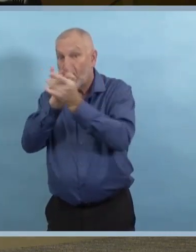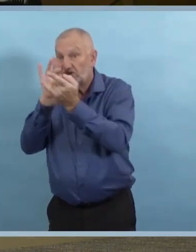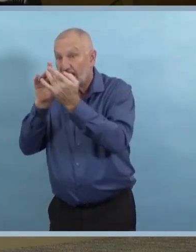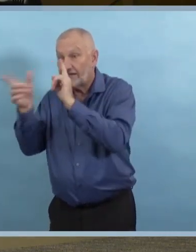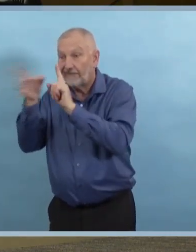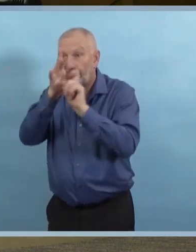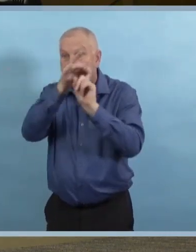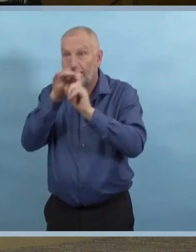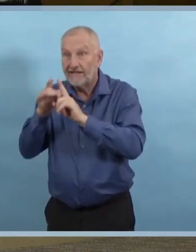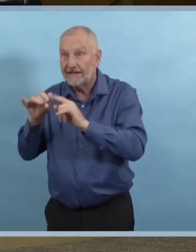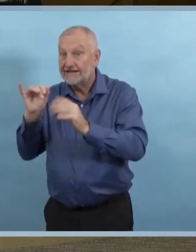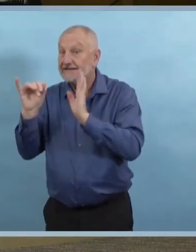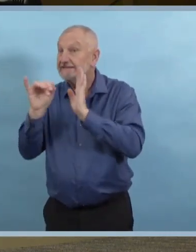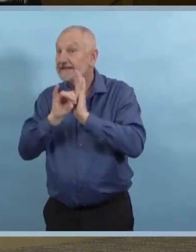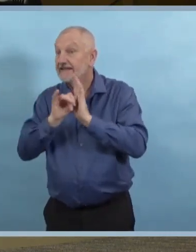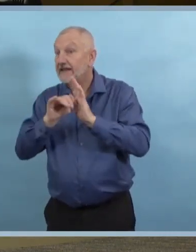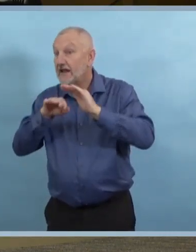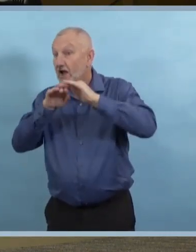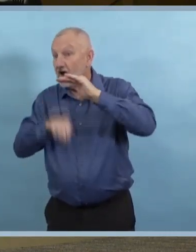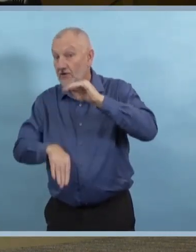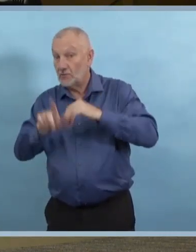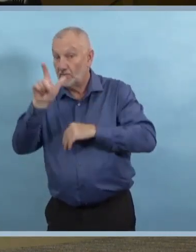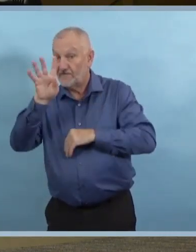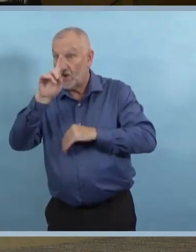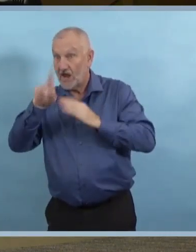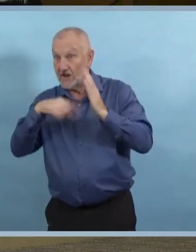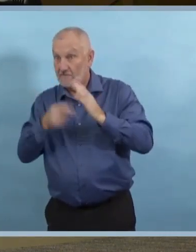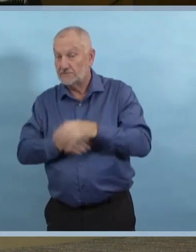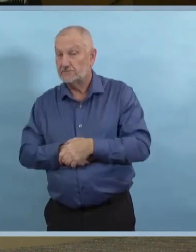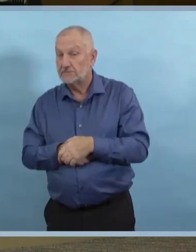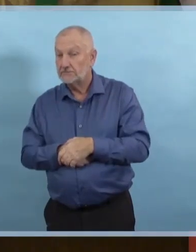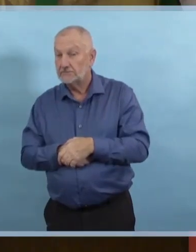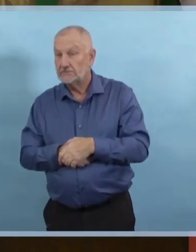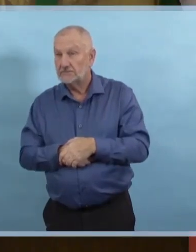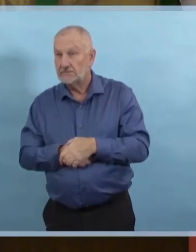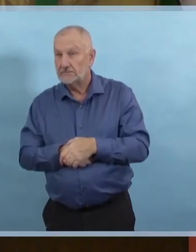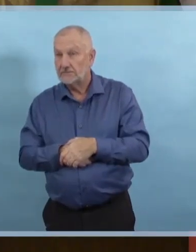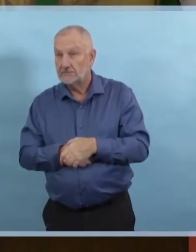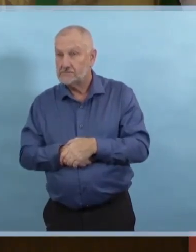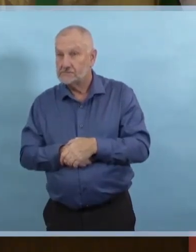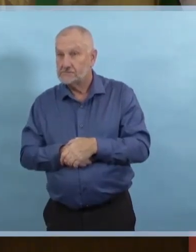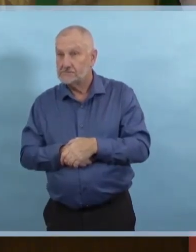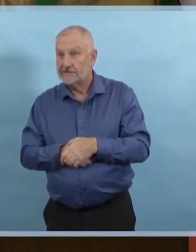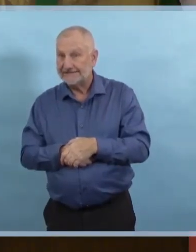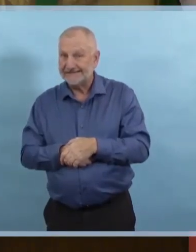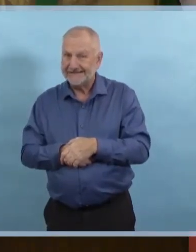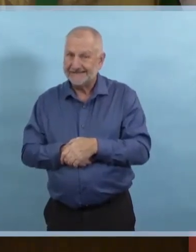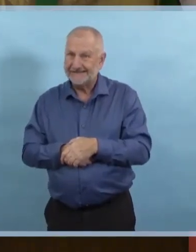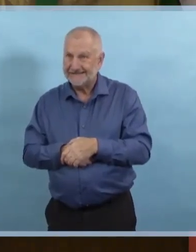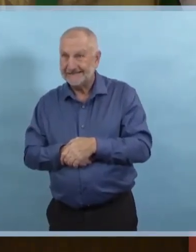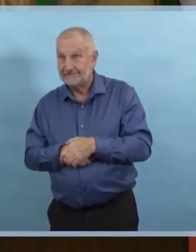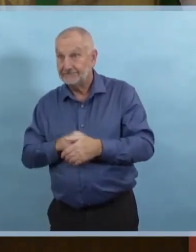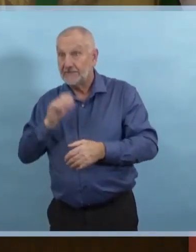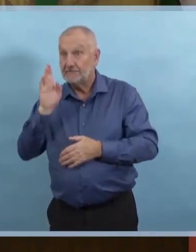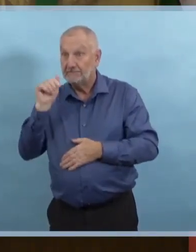Donc, c'est difficile pour l'instant d'en faire rapport